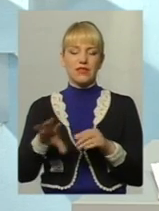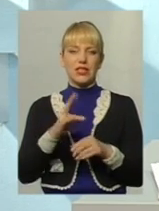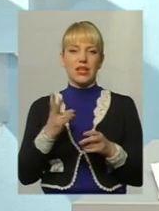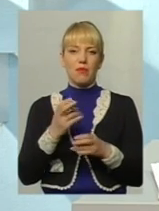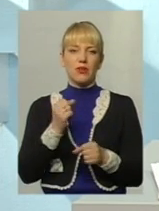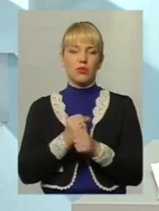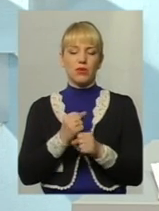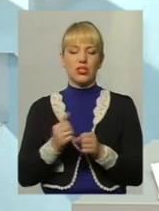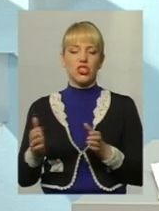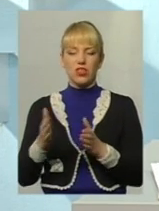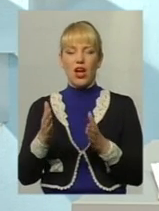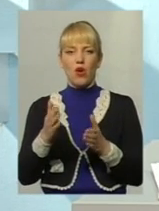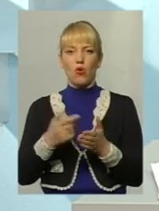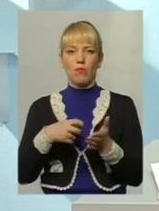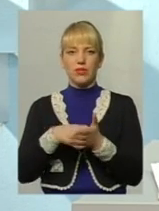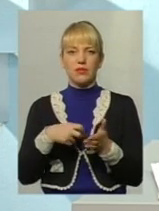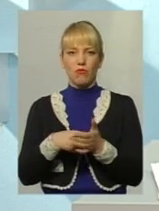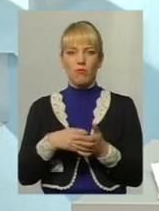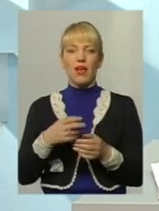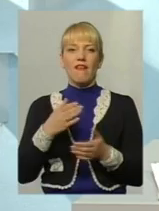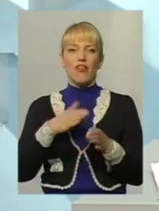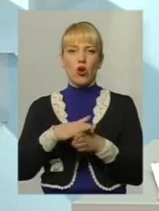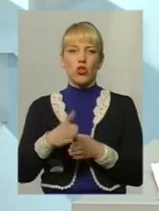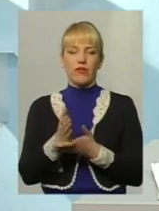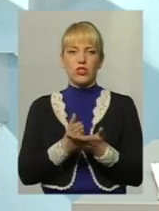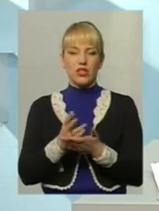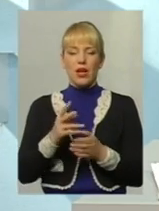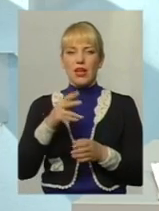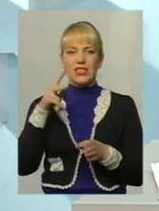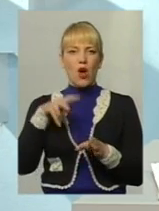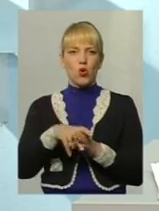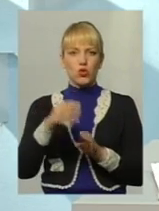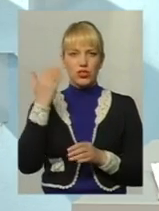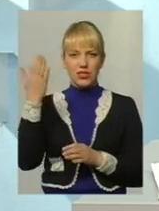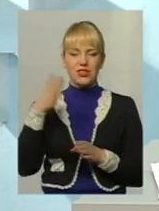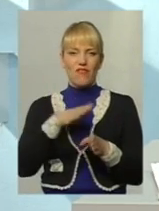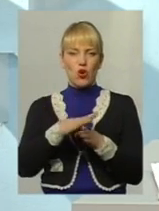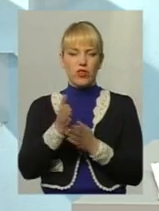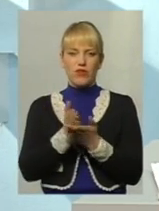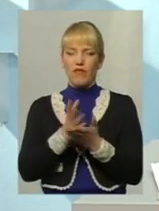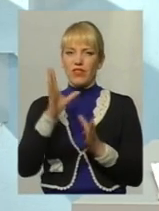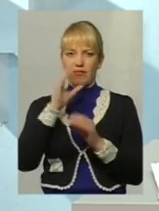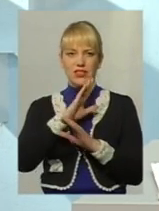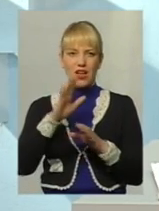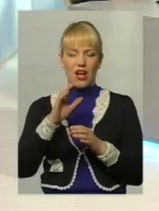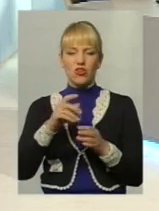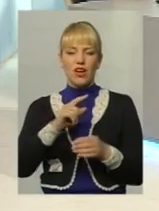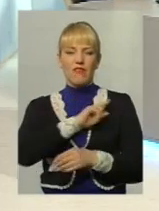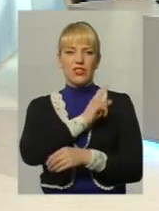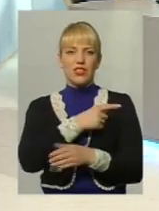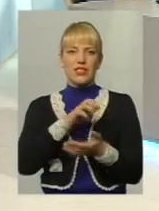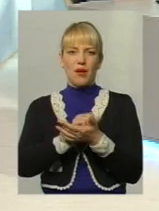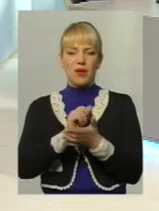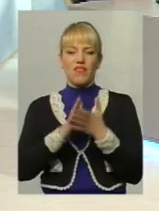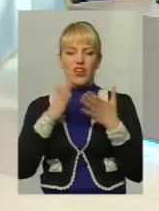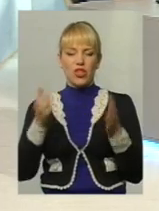звернення письмового до виконавчої служби. Через загруженість державних виконавців вони не встигають фізично займатися великою